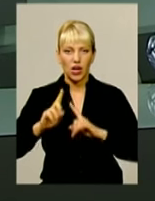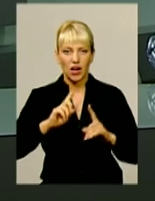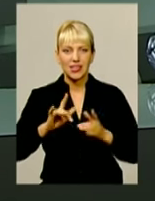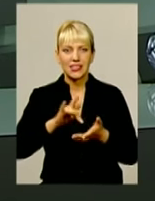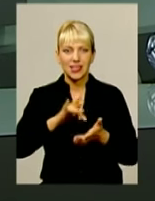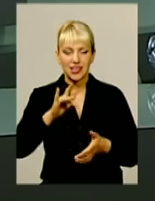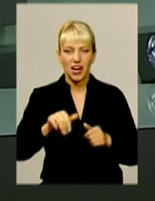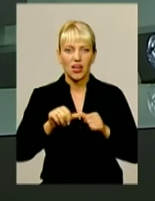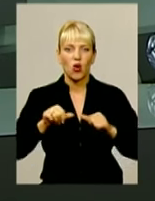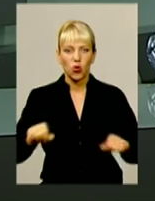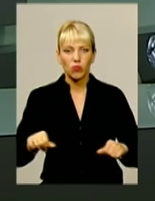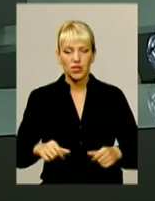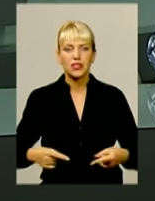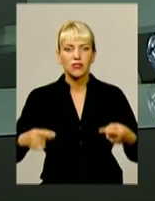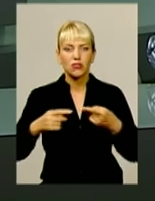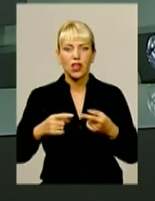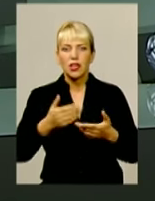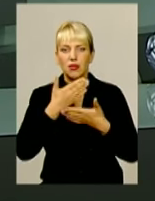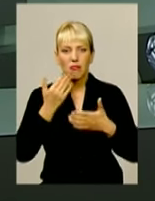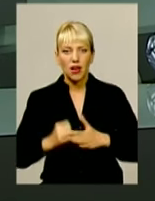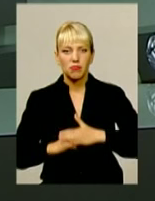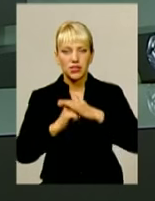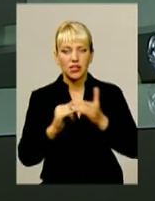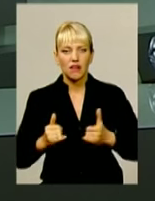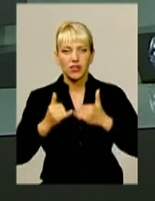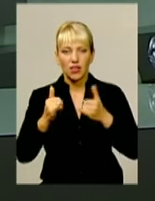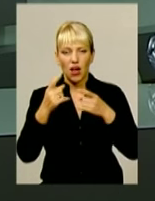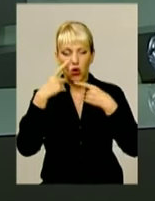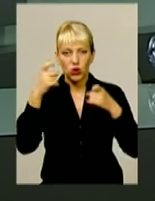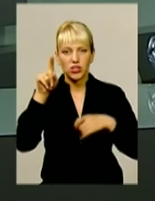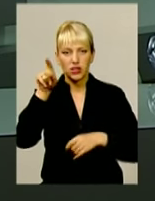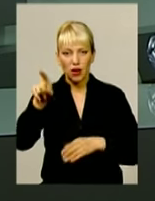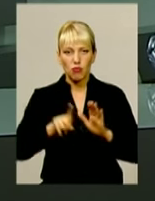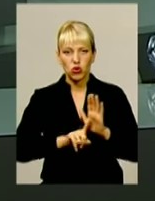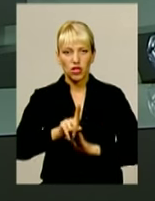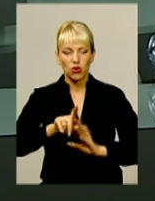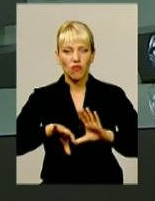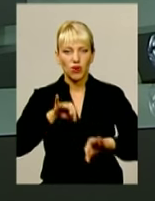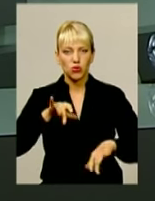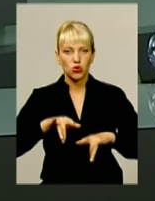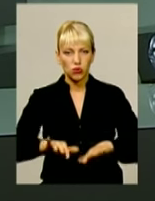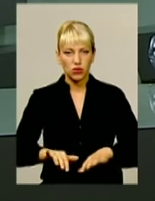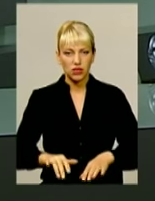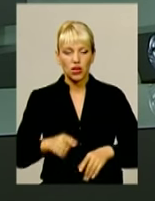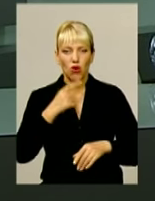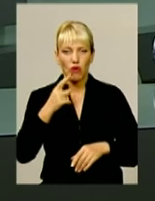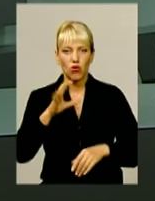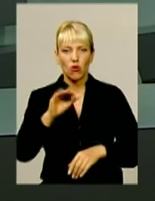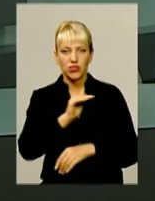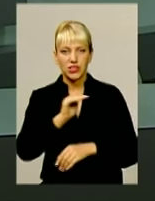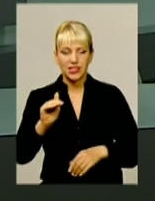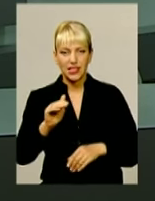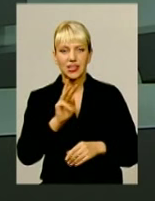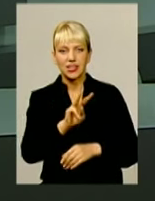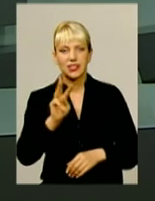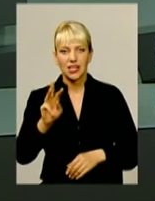комісія встановила відсутність правових підстав для оголошення там початку виборчого процесу. Йдеться на офіційному сайті